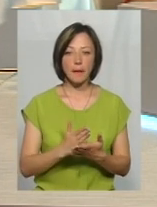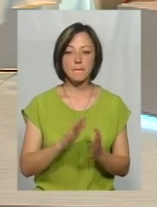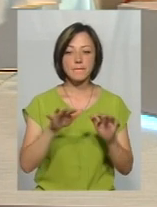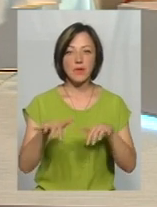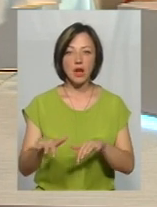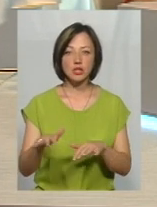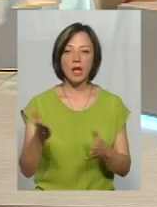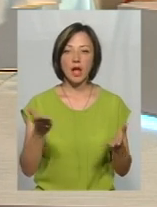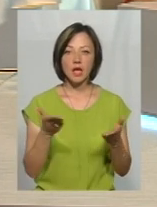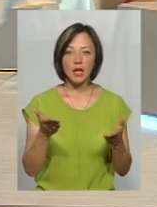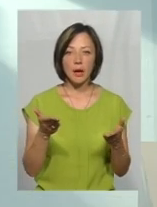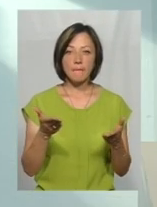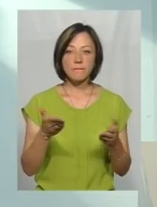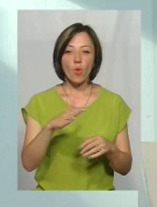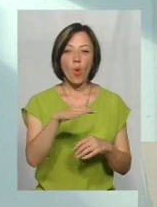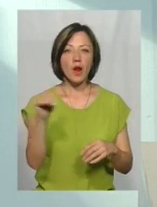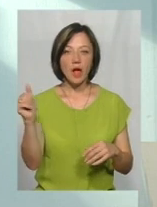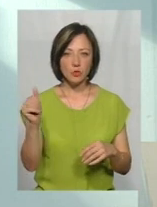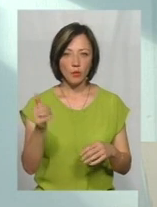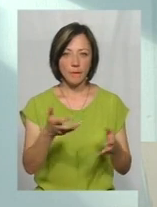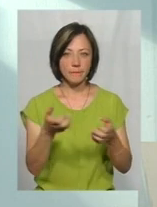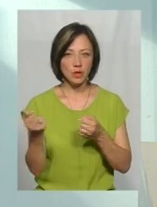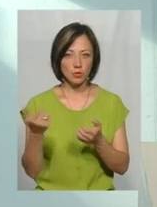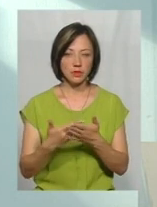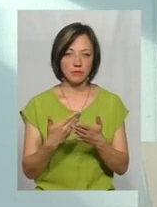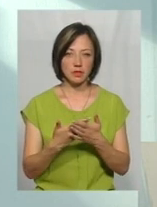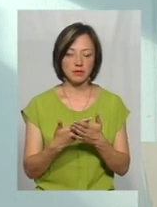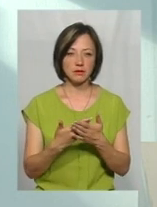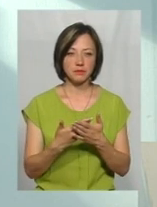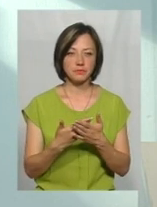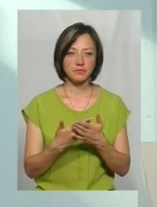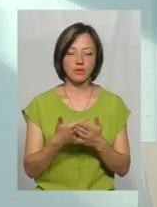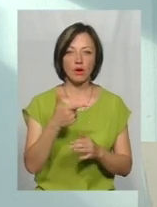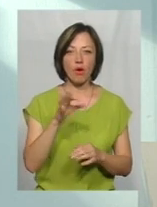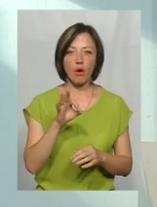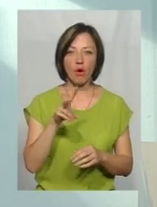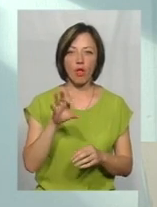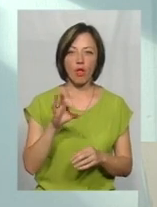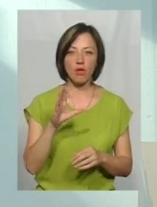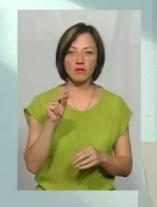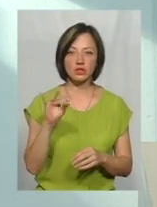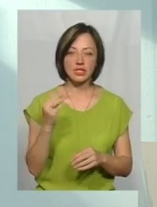пляжі, які беруться в оренду. Ну, наприклад, Головчинецький кар'єр.